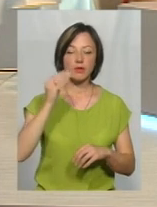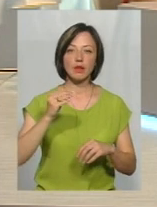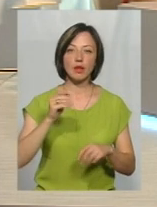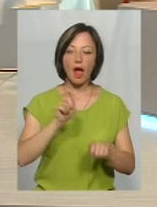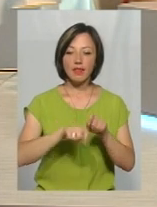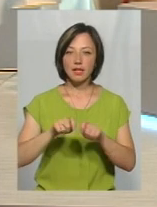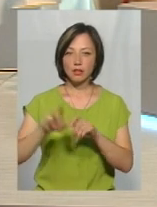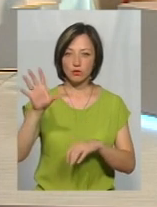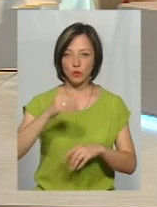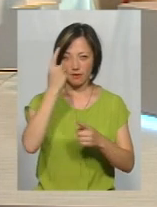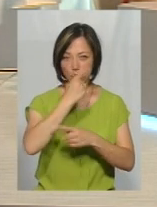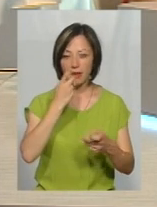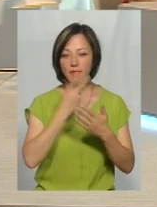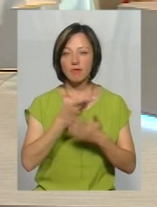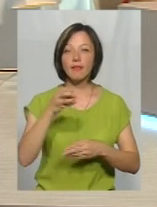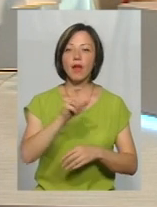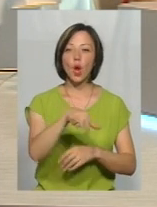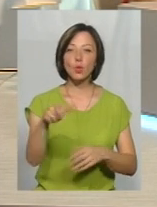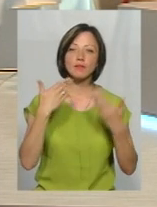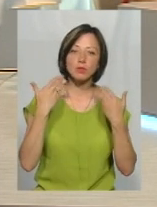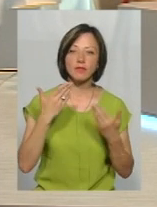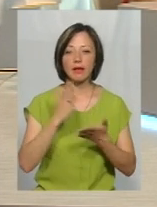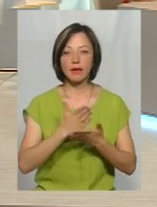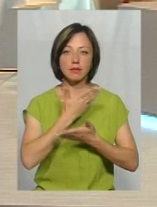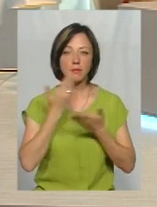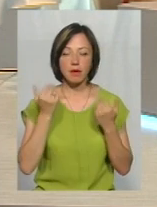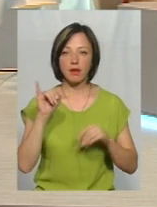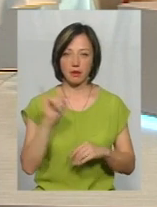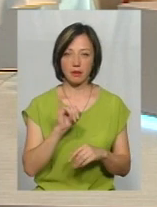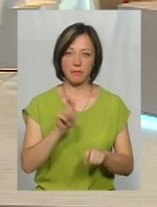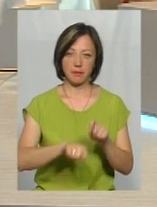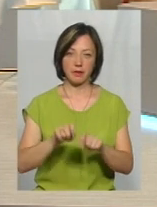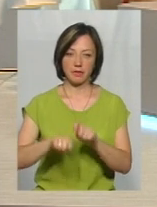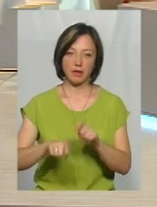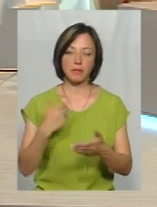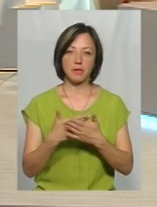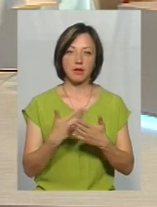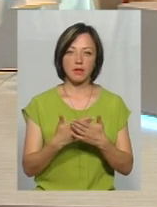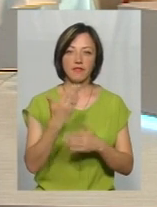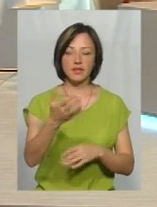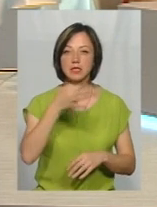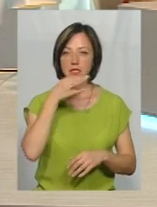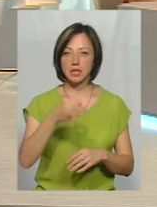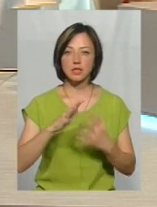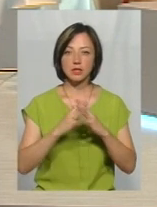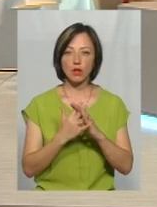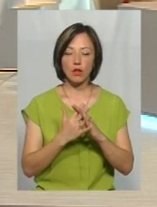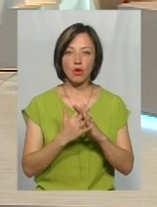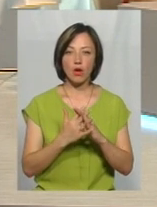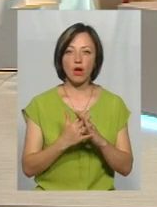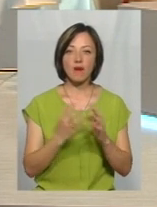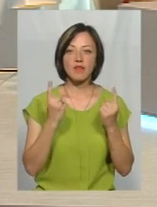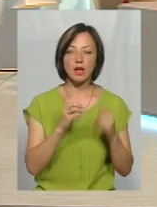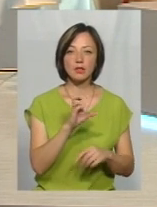аналітичну ту інформацію, ми дивимося, де люди відпочивають, де не відпочивають. І, наприклад, ви зазначили село Велика Слобідка,